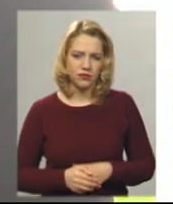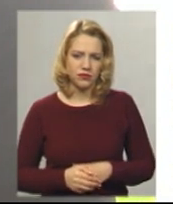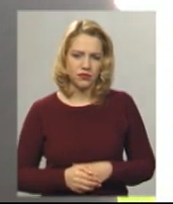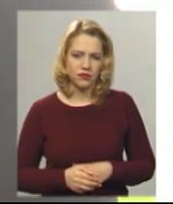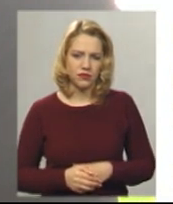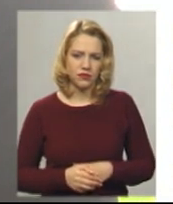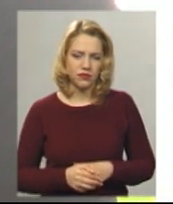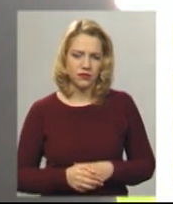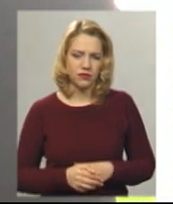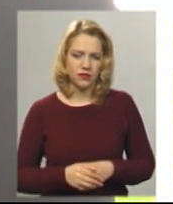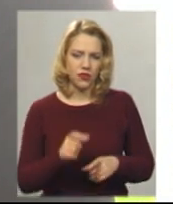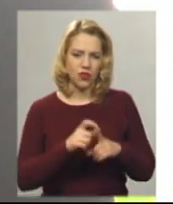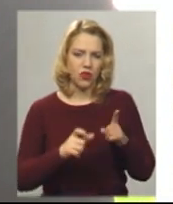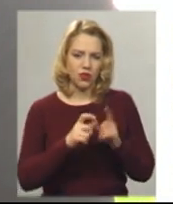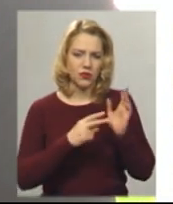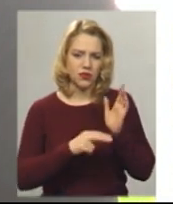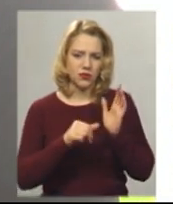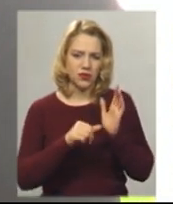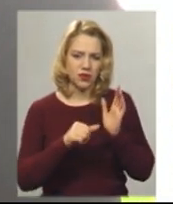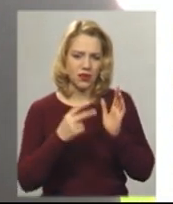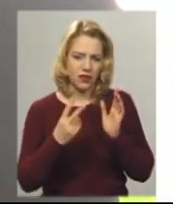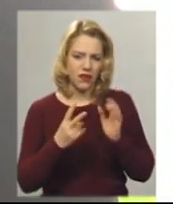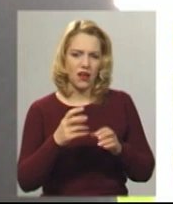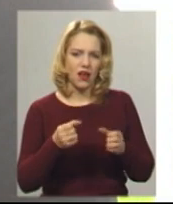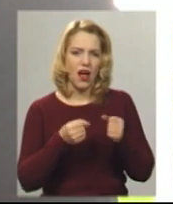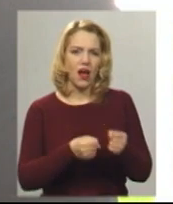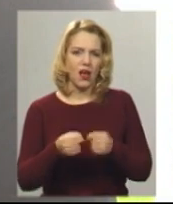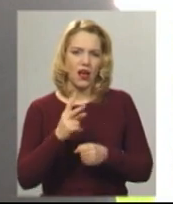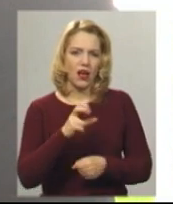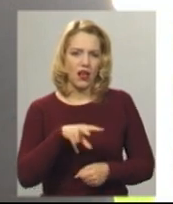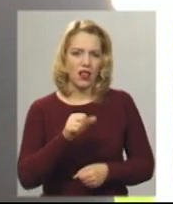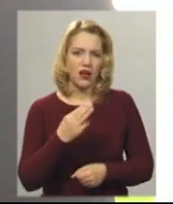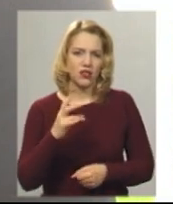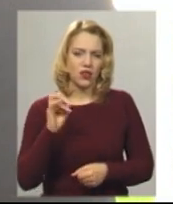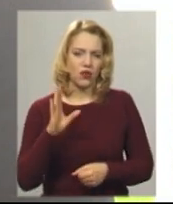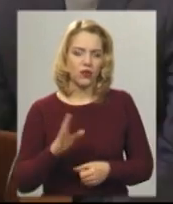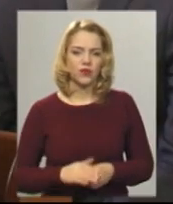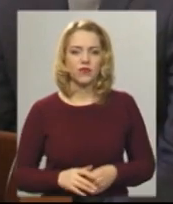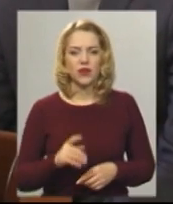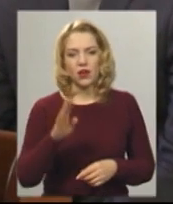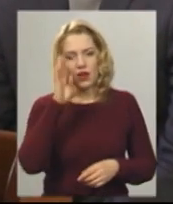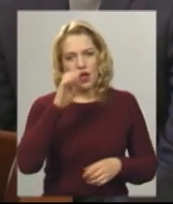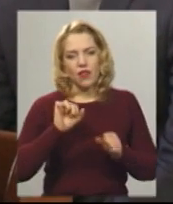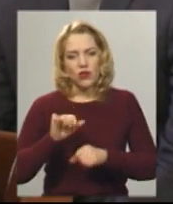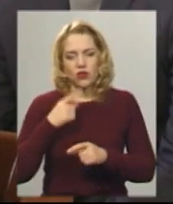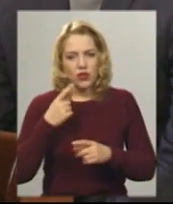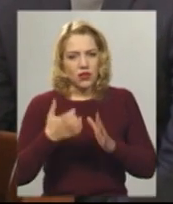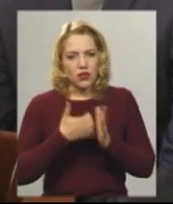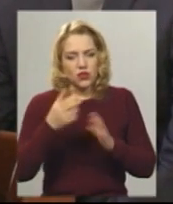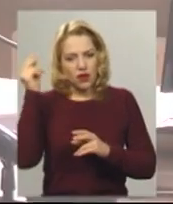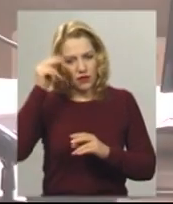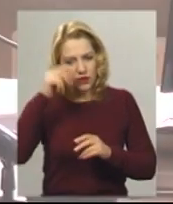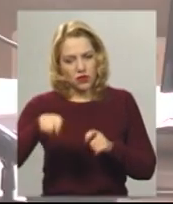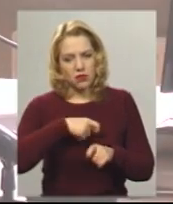лометів калібру 7.62 мотифікація Калашникова. Олександр Рижий, пояснюючи, що недостатньо вивче матеріали справи, попросив відкласти